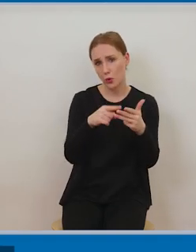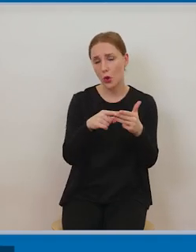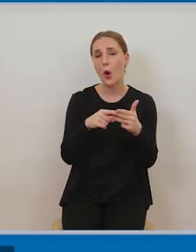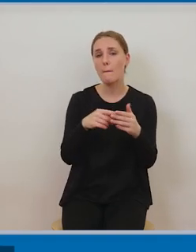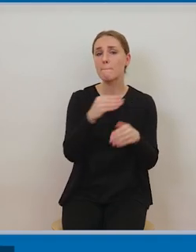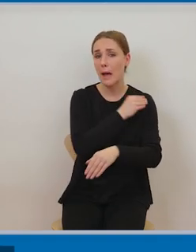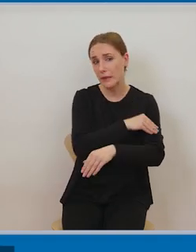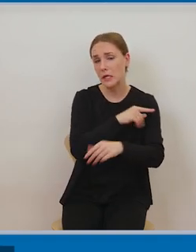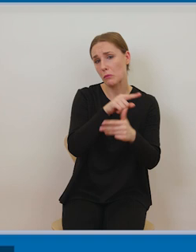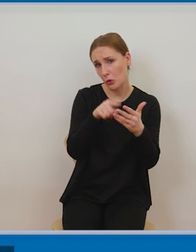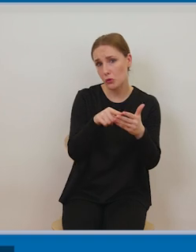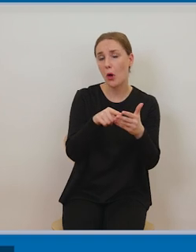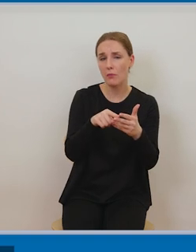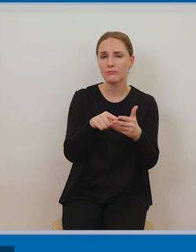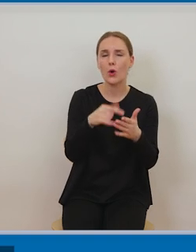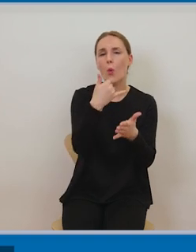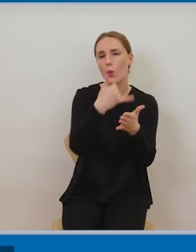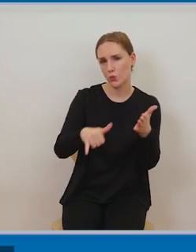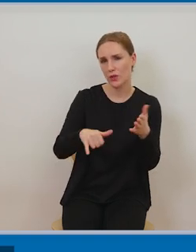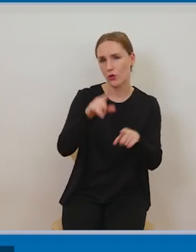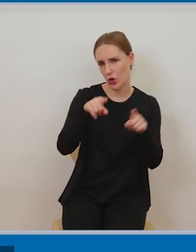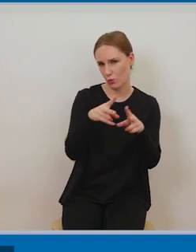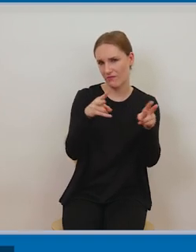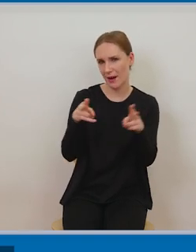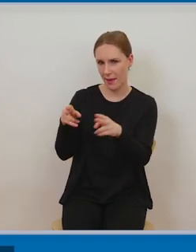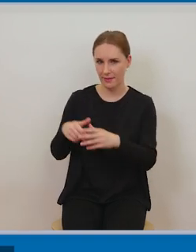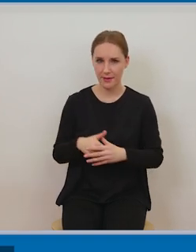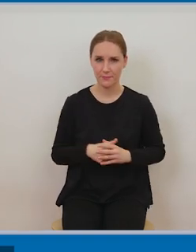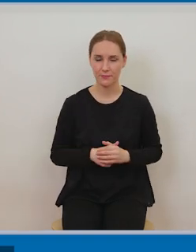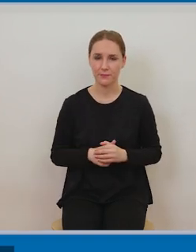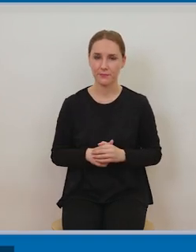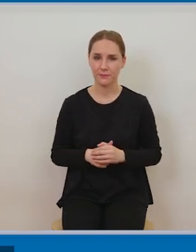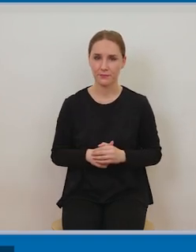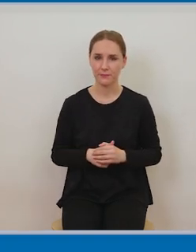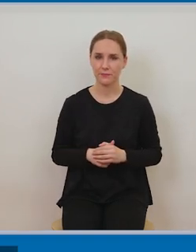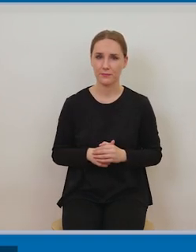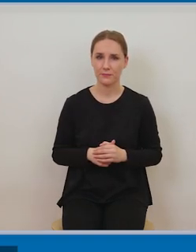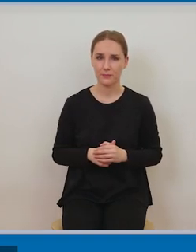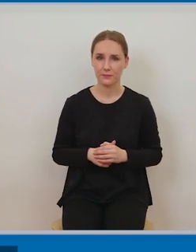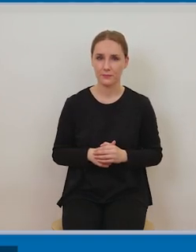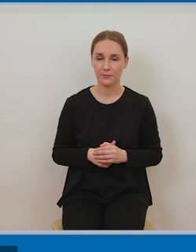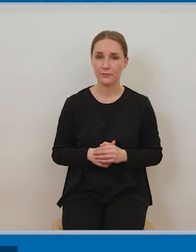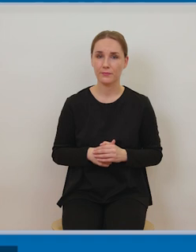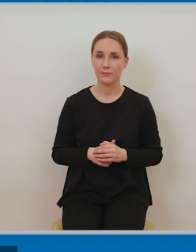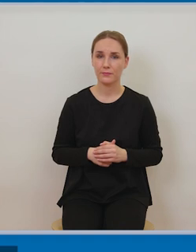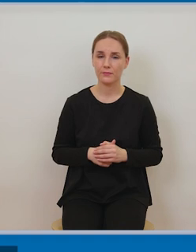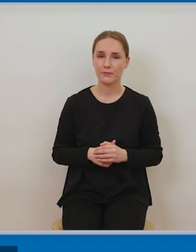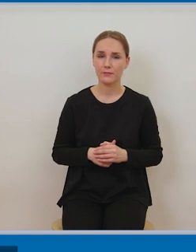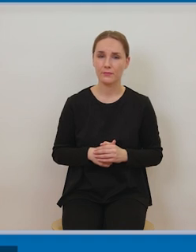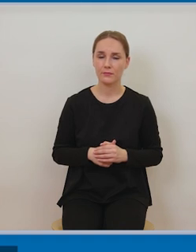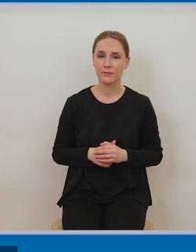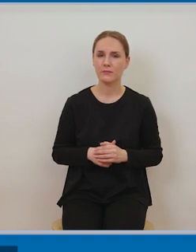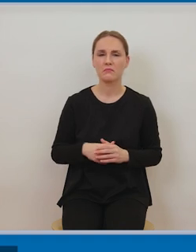zajęcia może przygotować specjalny taki plik, w którym ten plik udostępniać potem, a nawet zapisać w miejscu